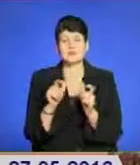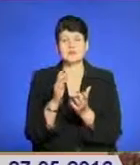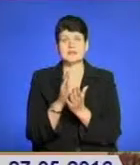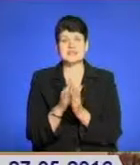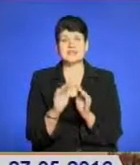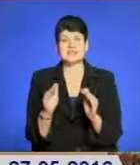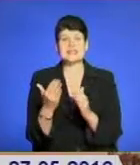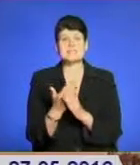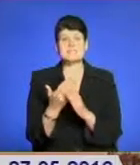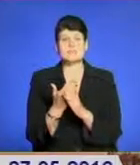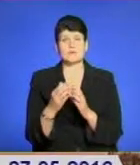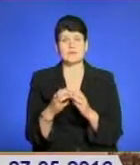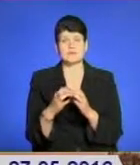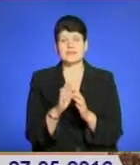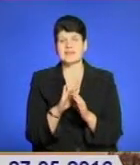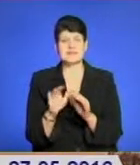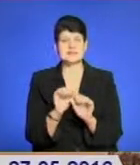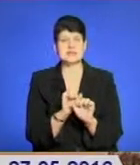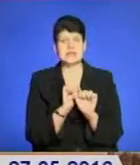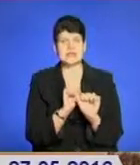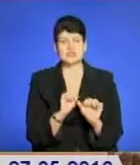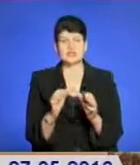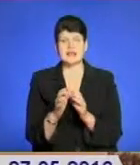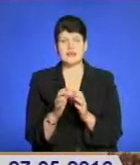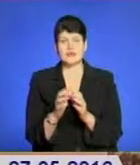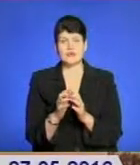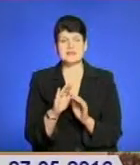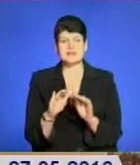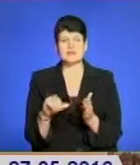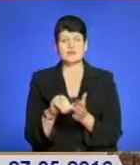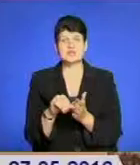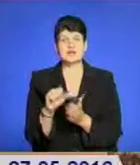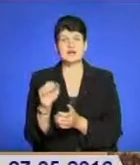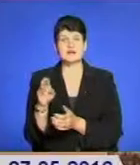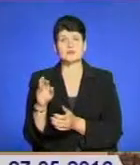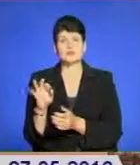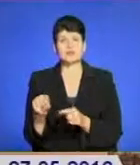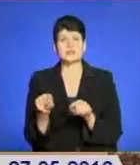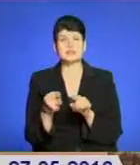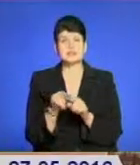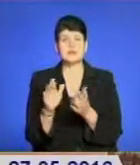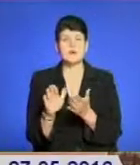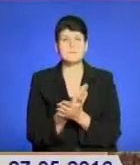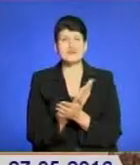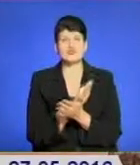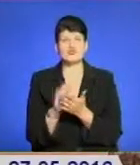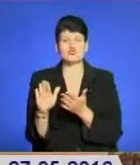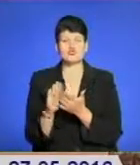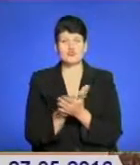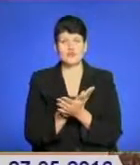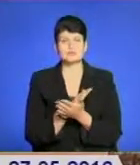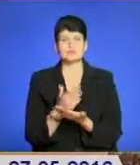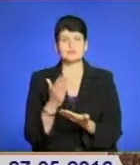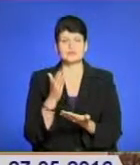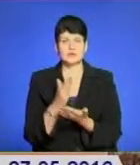з пільгових категорій, незахищених категорій, діти-учасників АТО, які також безкоштовно перебувають